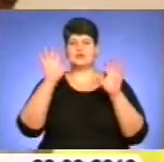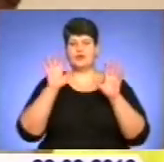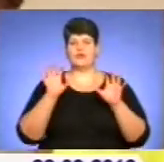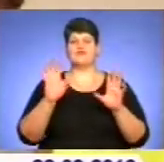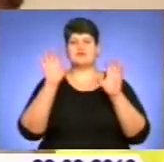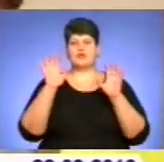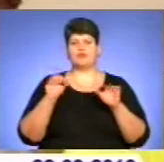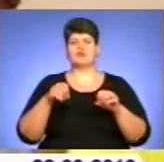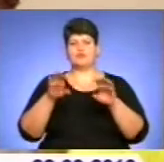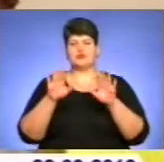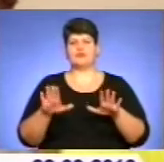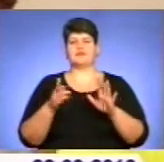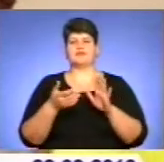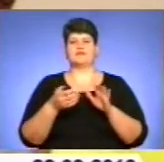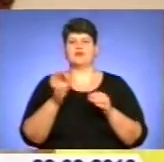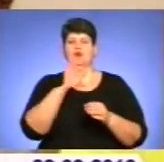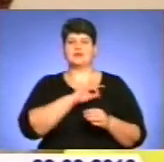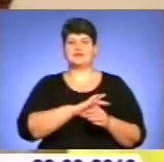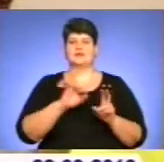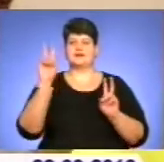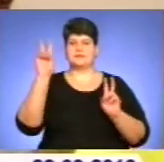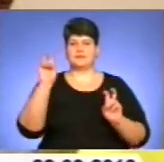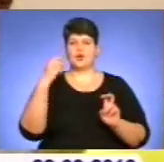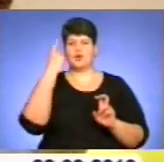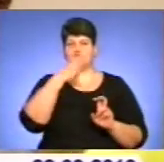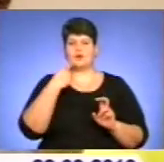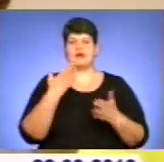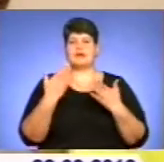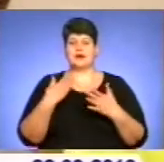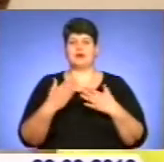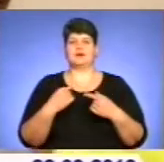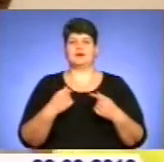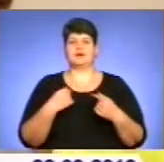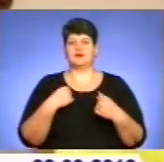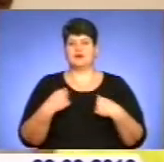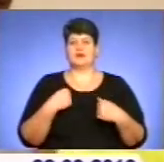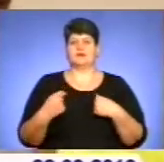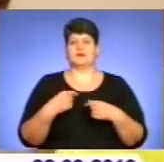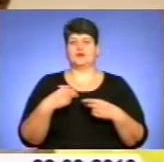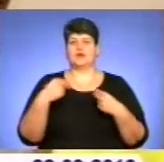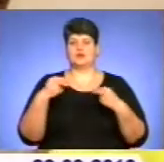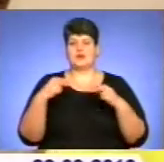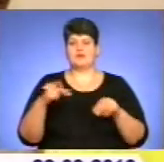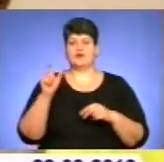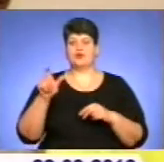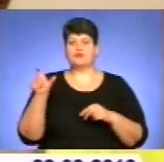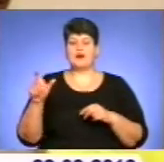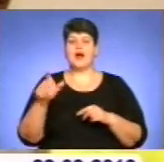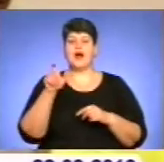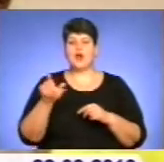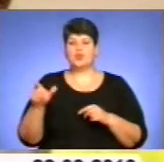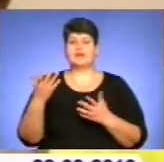законах, в постановах використовується термін особи, яка постраждала від торгівлі людьми. А ті люди, які